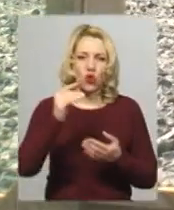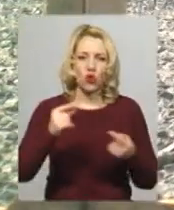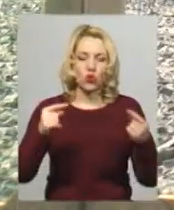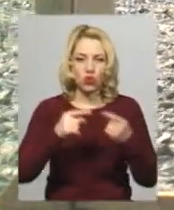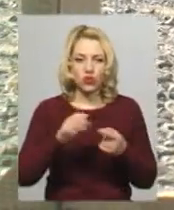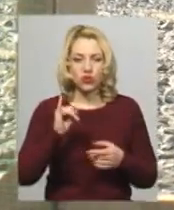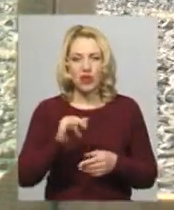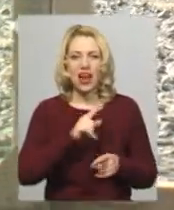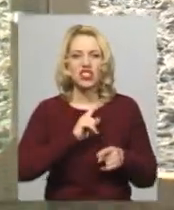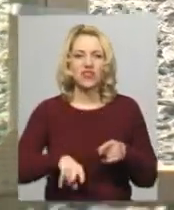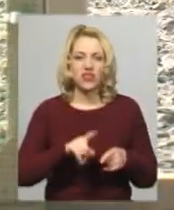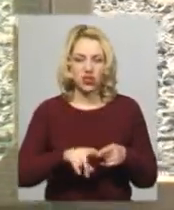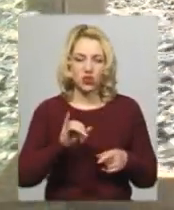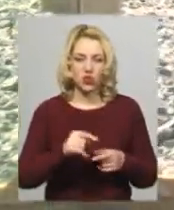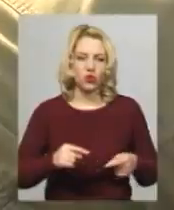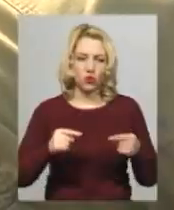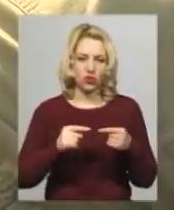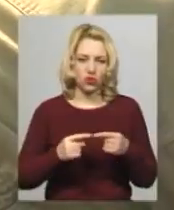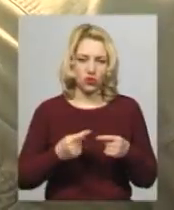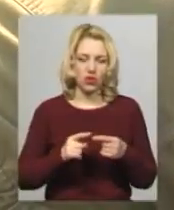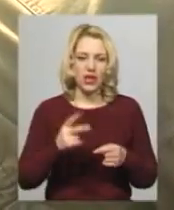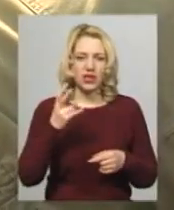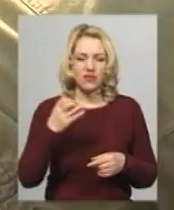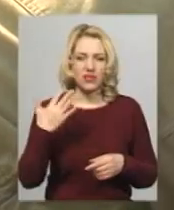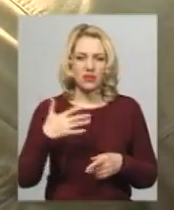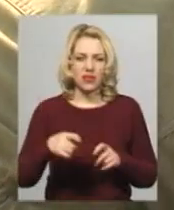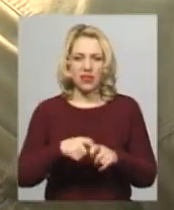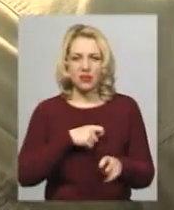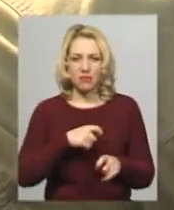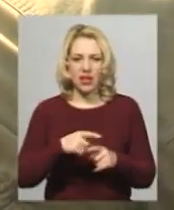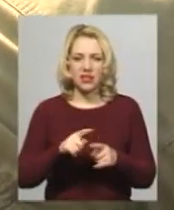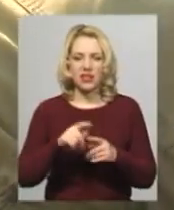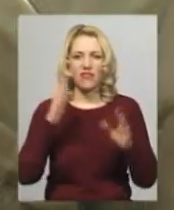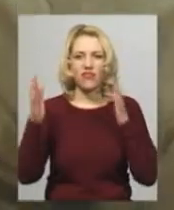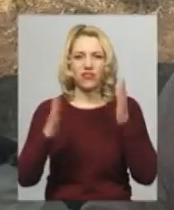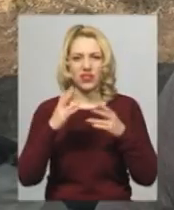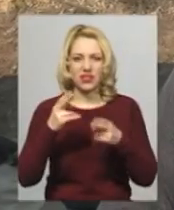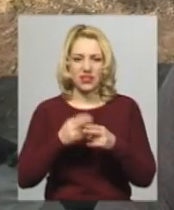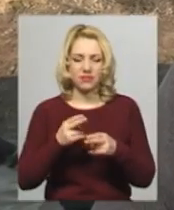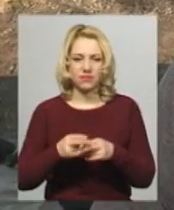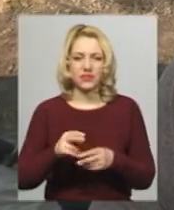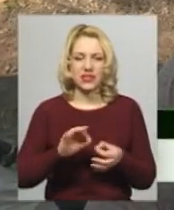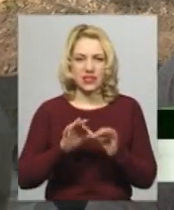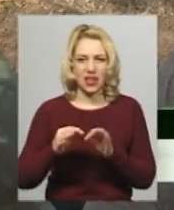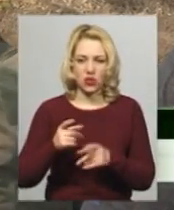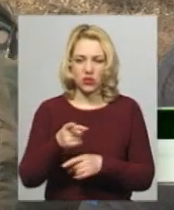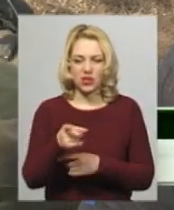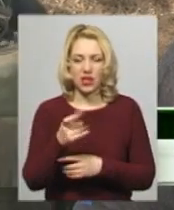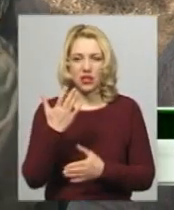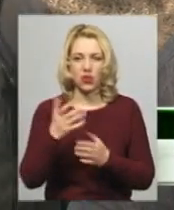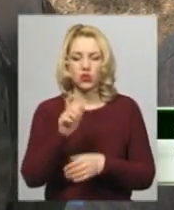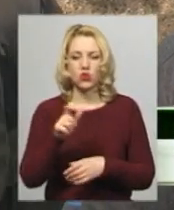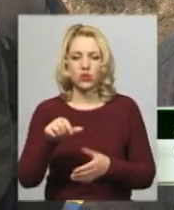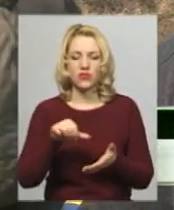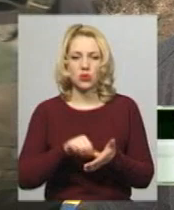Найдальша відстань до мішені в цій вправі – 250 метрів. Та, враховуючи ручкий вітер, влучно стріляти складно. «Якщо люди виступають в